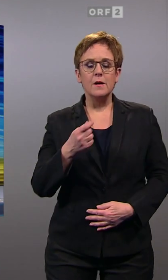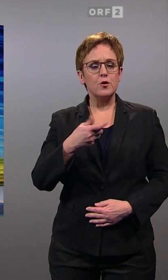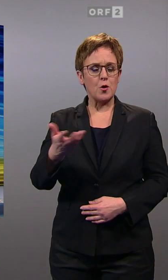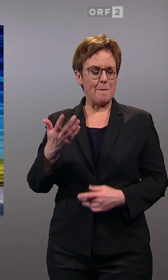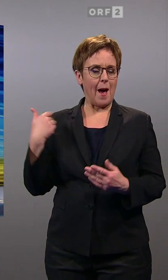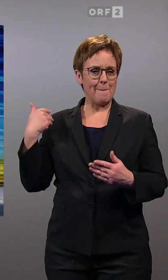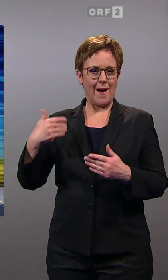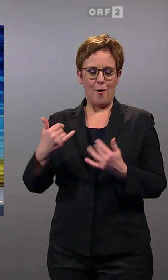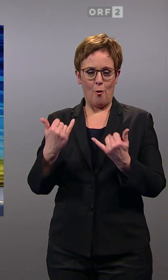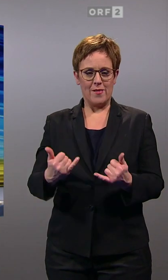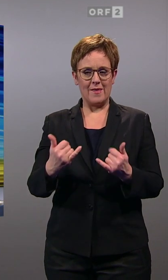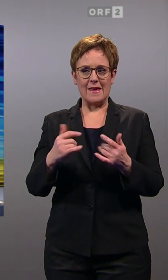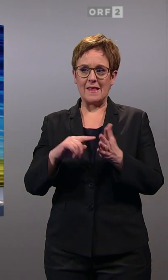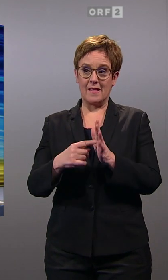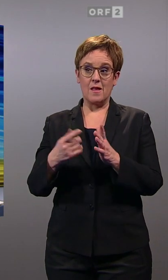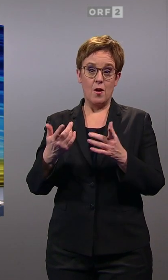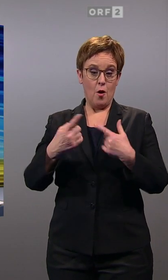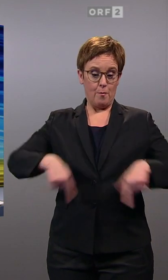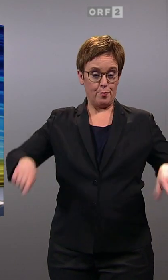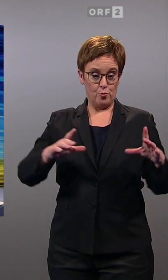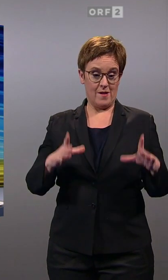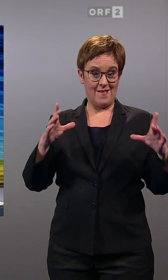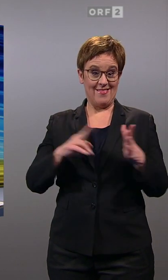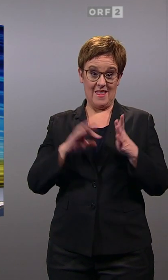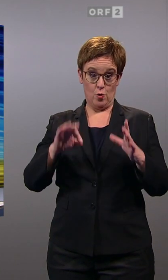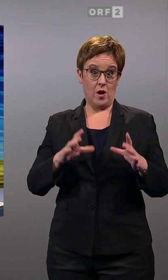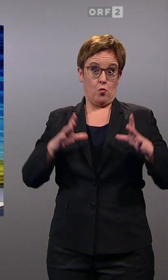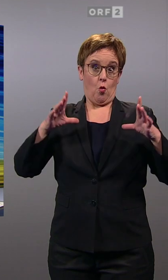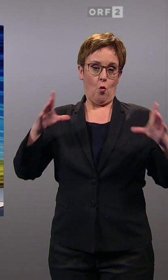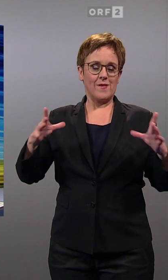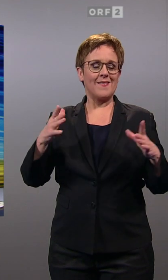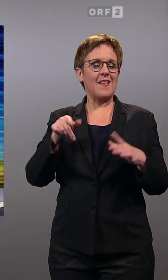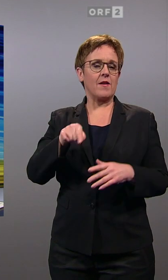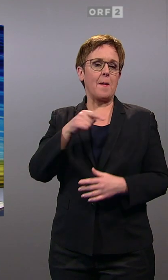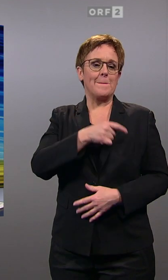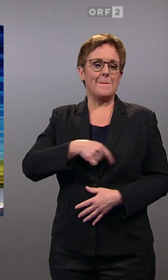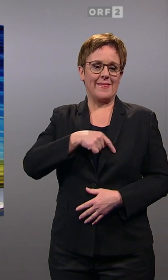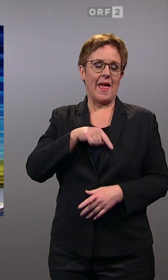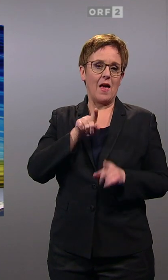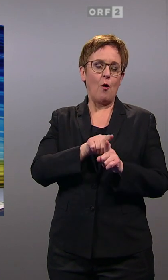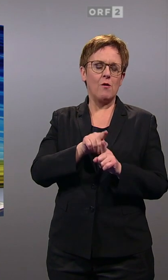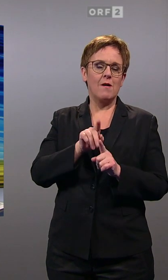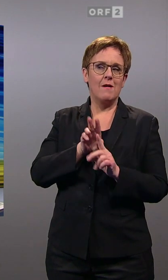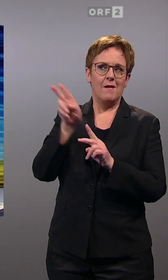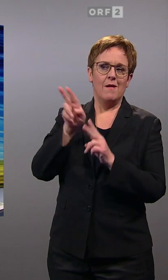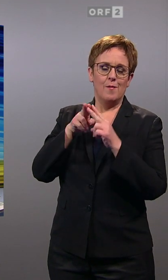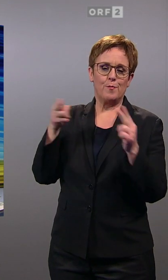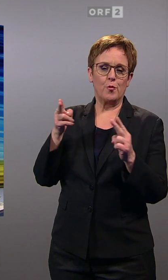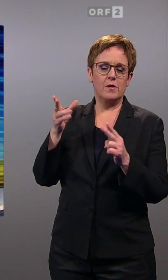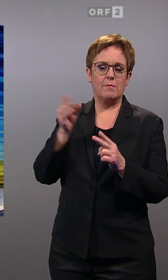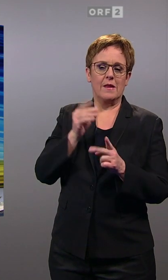Berichterstattung. Schon allein aufgrund der Größe des Bundeslandes haben Parteien aus Niederösterreich ein gewichtiges Wort im Bund mitzureden.